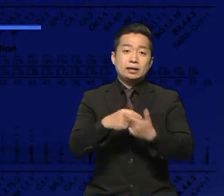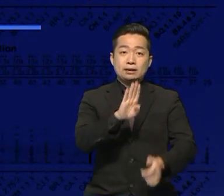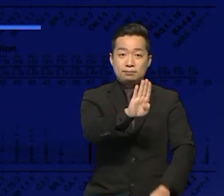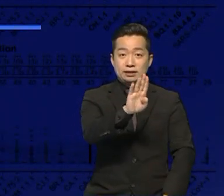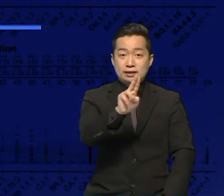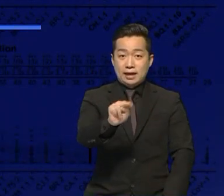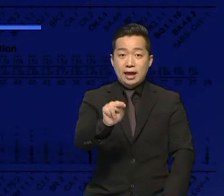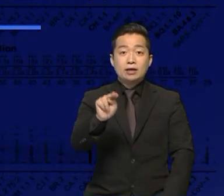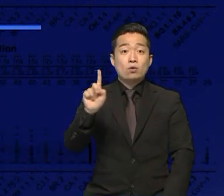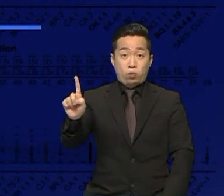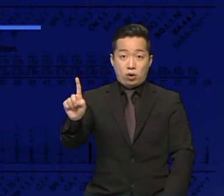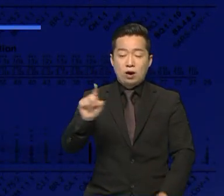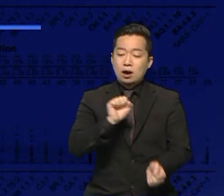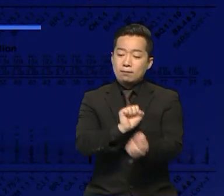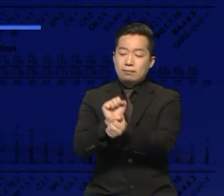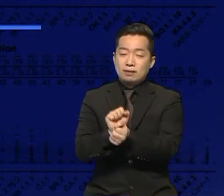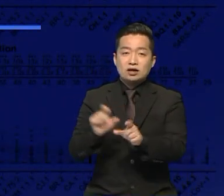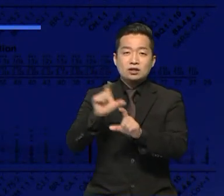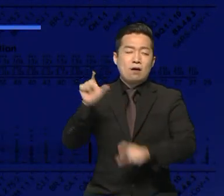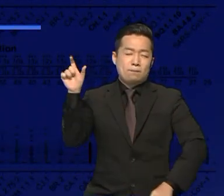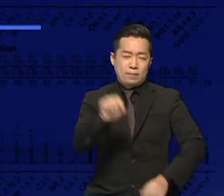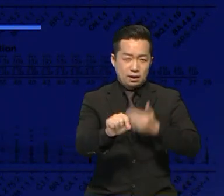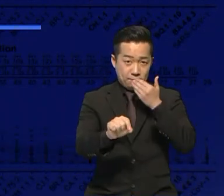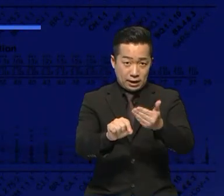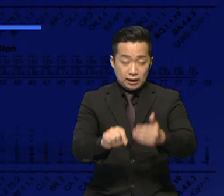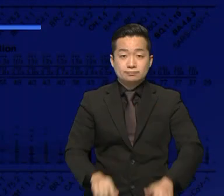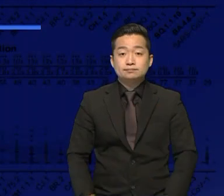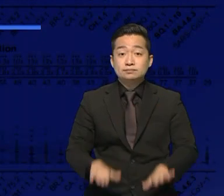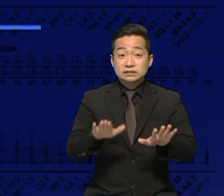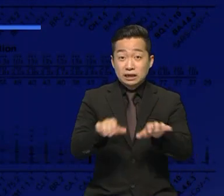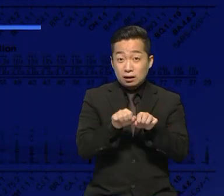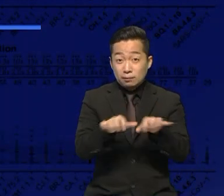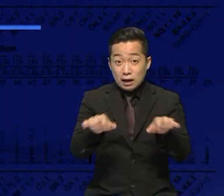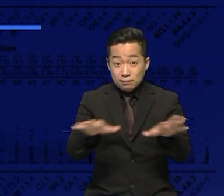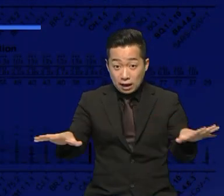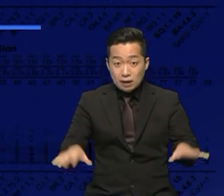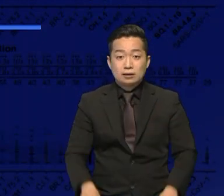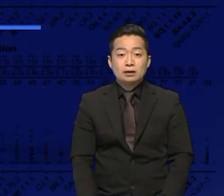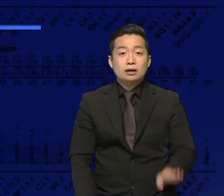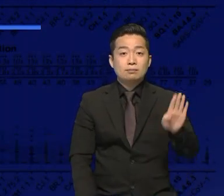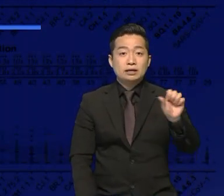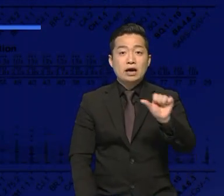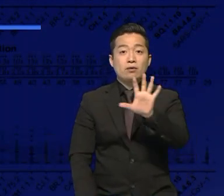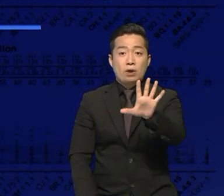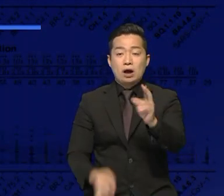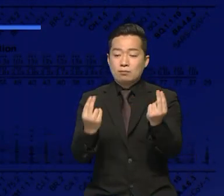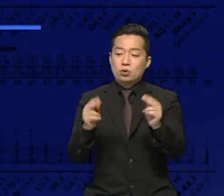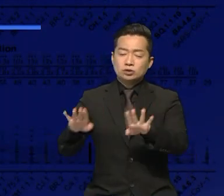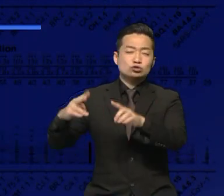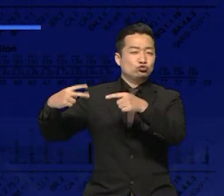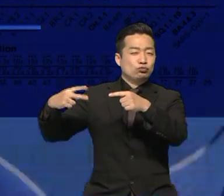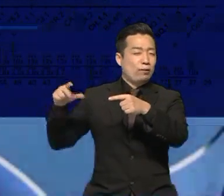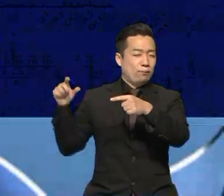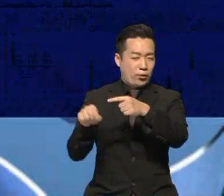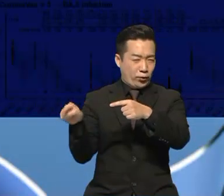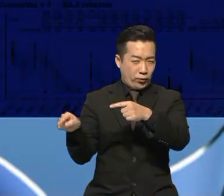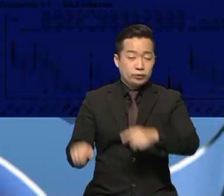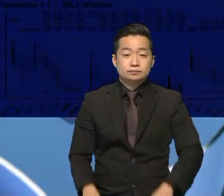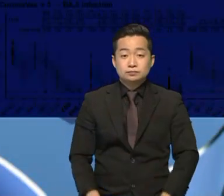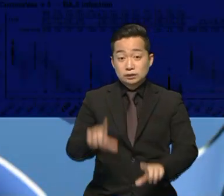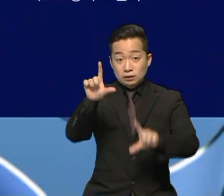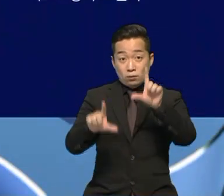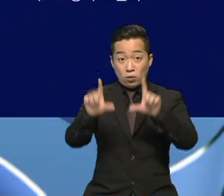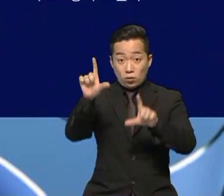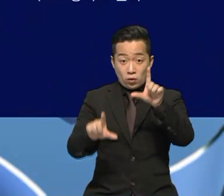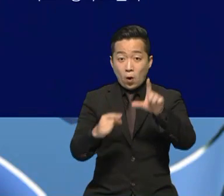감염자는 빠르게 더 늘어날 수밖에 없겠죠. 현재 전파 속도는 BAO보다 2배 빠른 걸로 계산되고 있습니다. 증세는